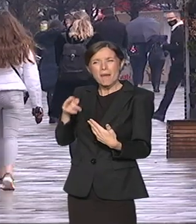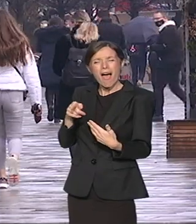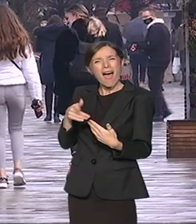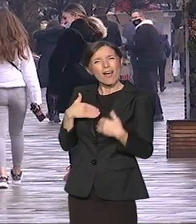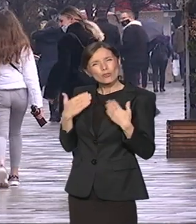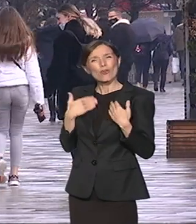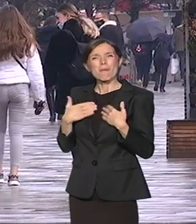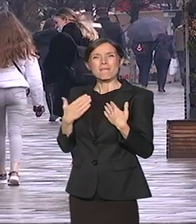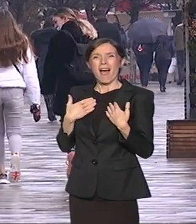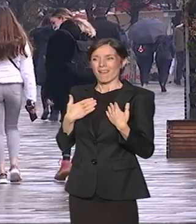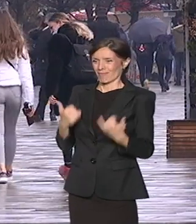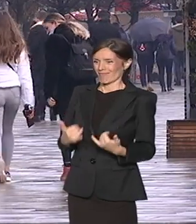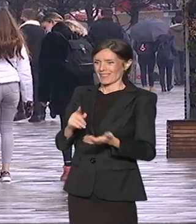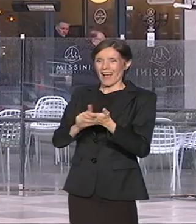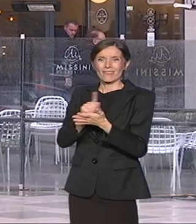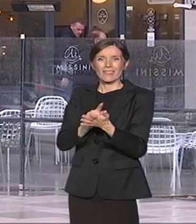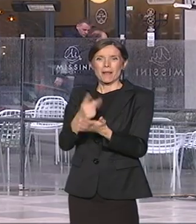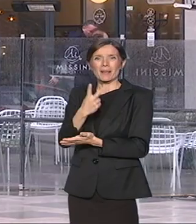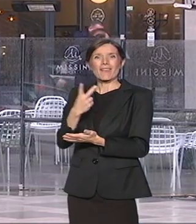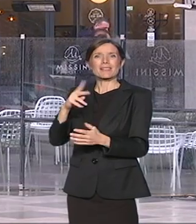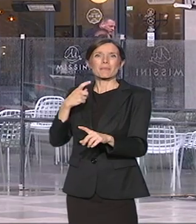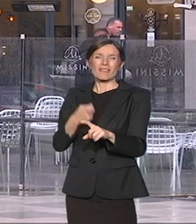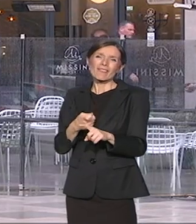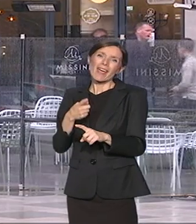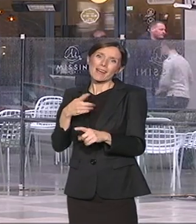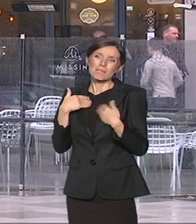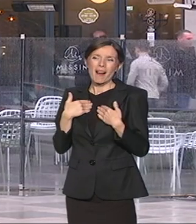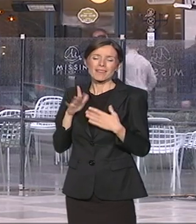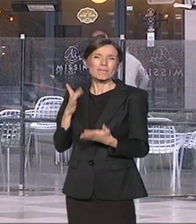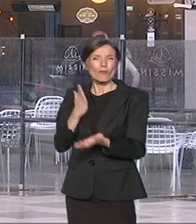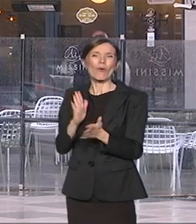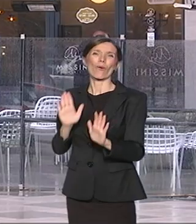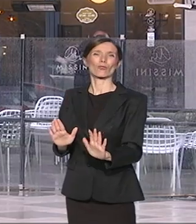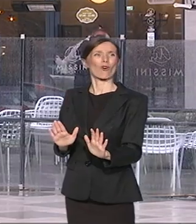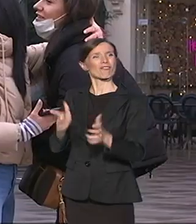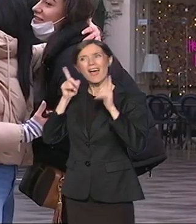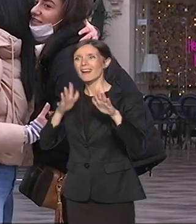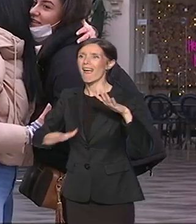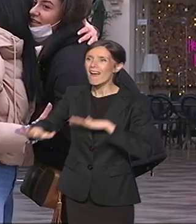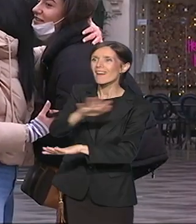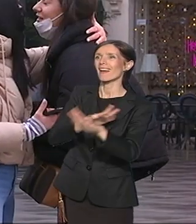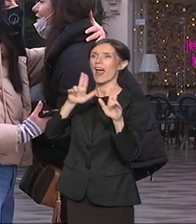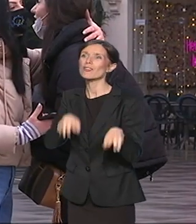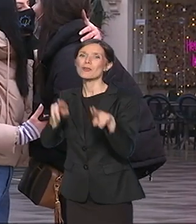21. veku potrebno jedna takva gradska i urbana sredina.